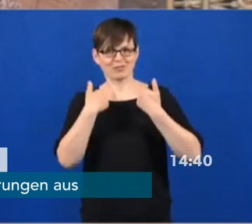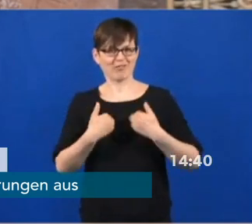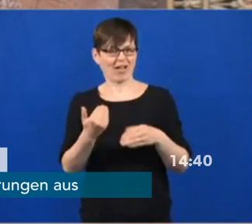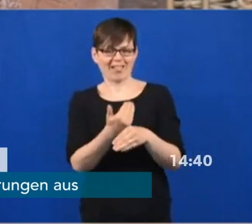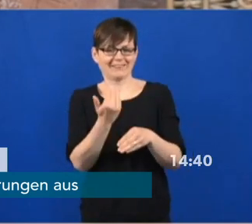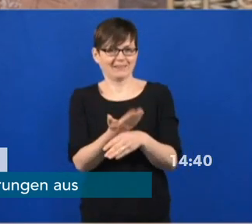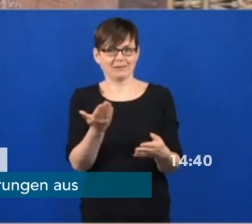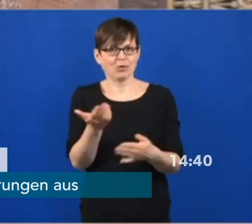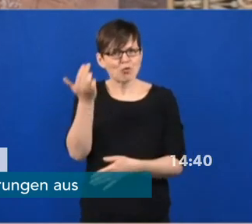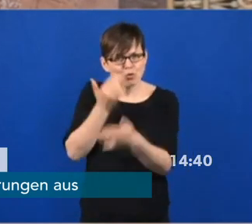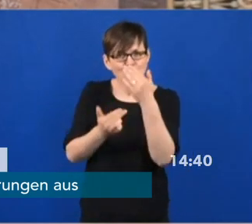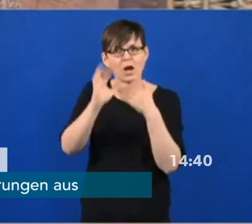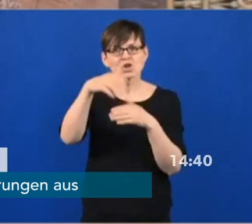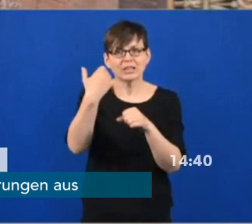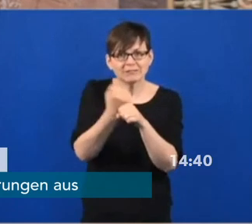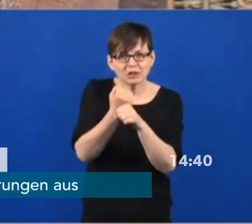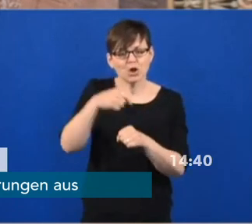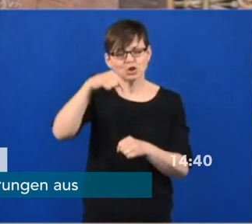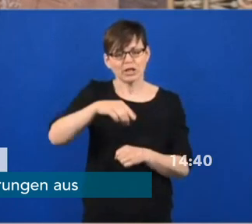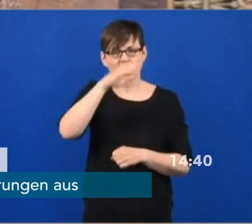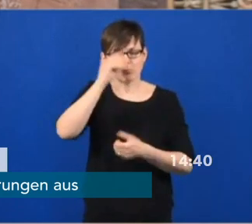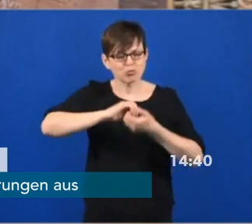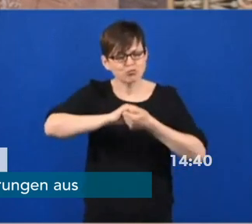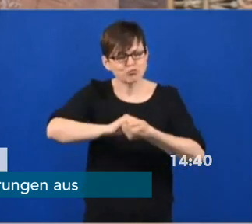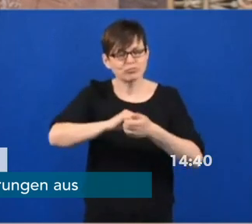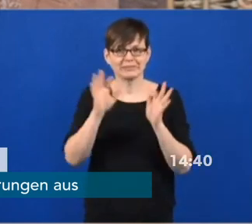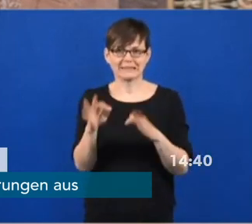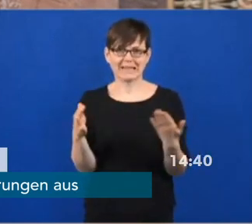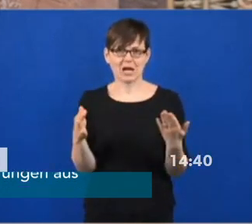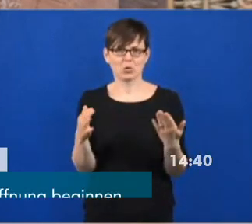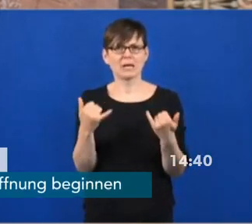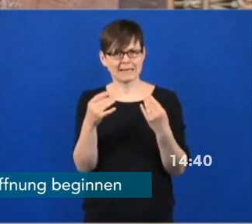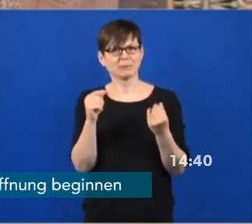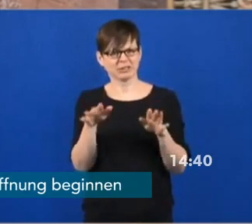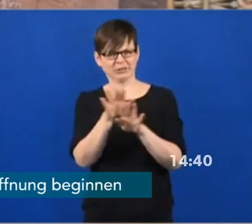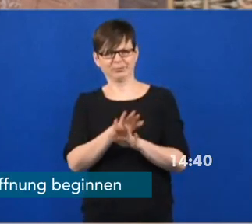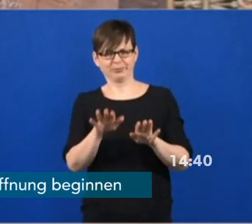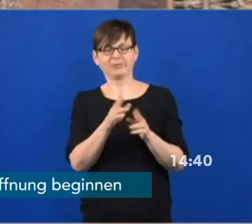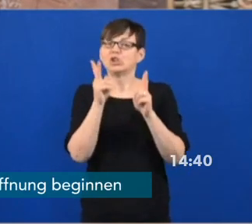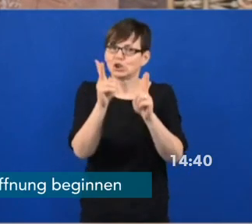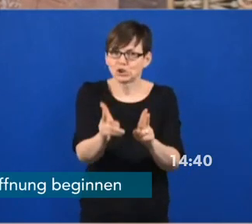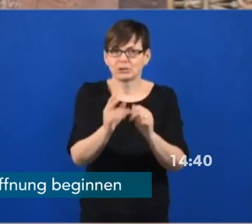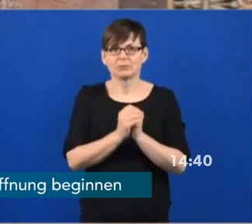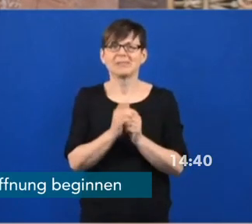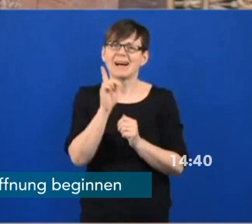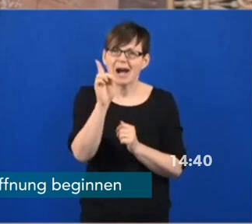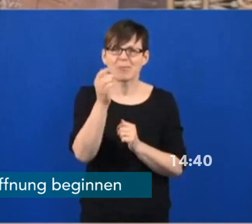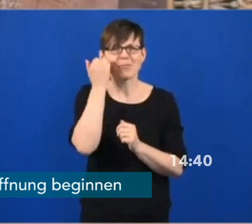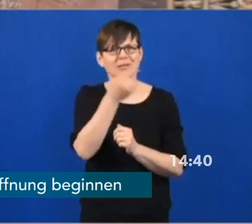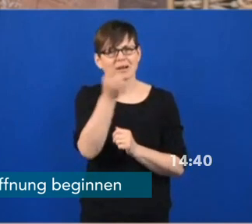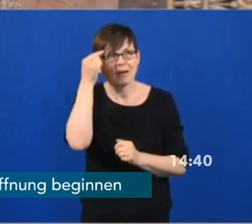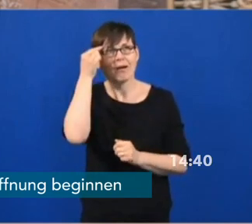gewohnt sind. Ich kann noch mal wiederholen, dass es für uns alle jetzt wichtige Themen gibt. Wir müssen uns um